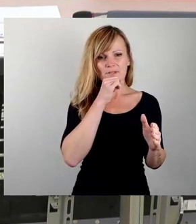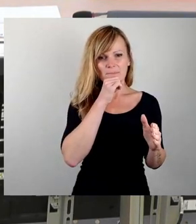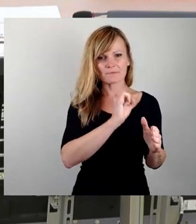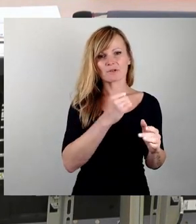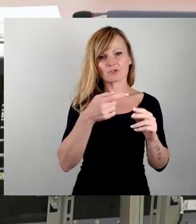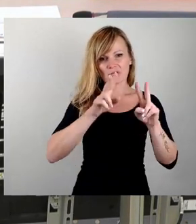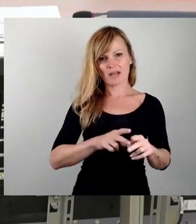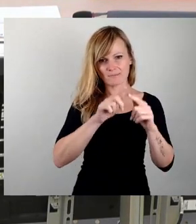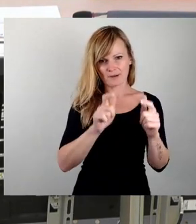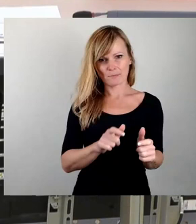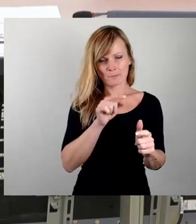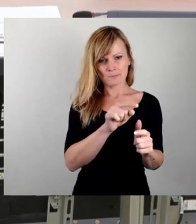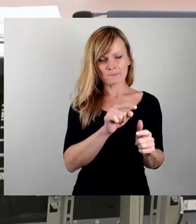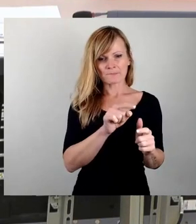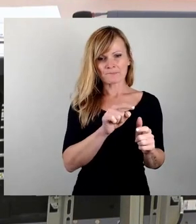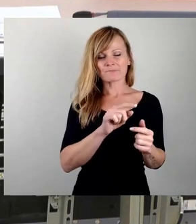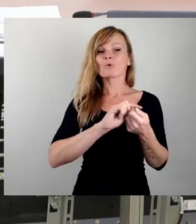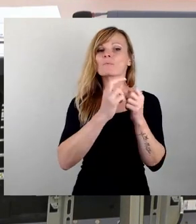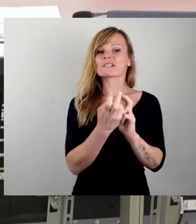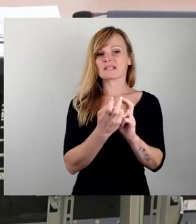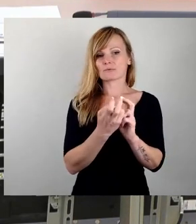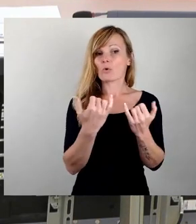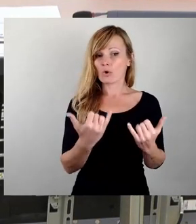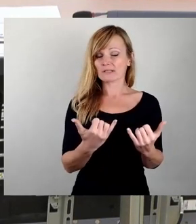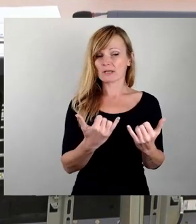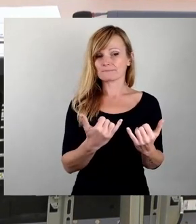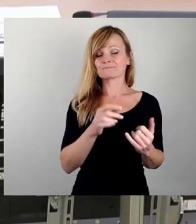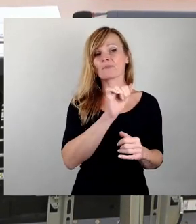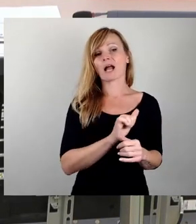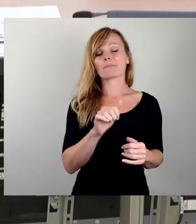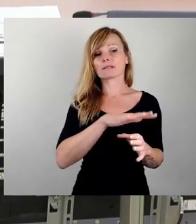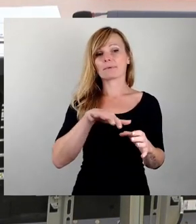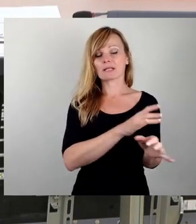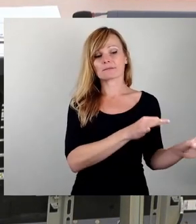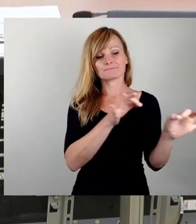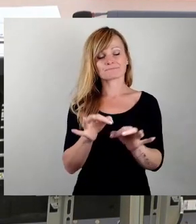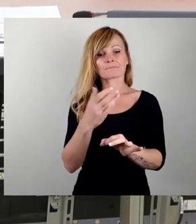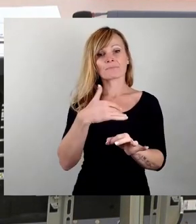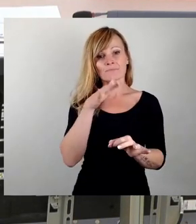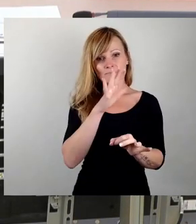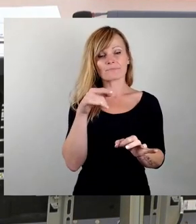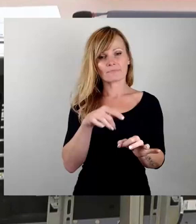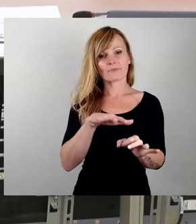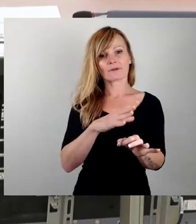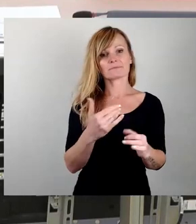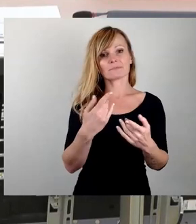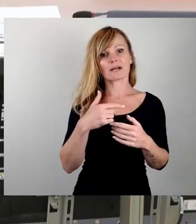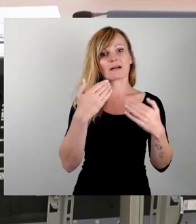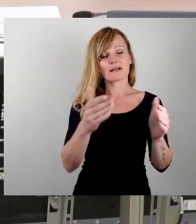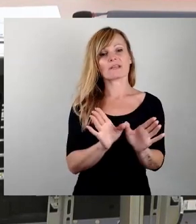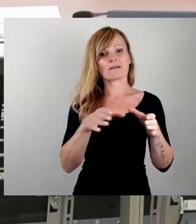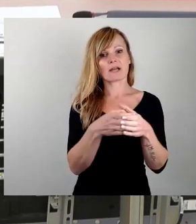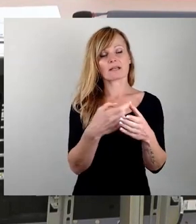Dessen Umsetzung vom heutigen Albertplatz in die Grünanlage vor dem Militärhistorischen Museum nach der Wiedervereinigung hat mittlerweile